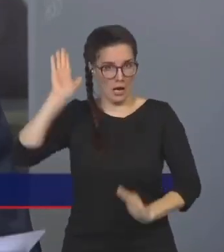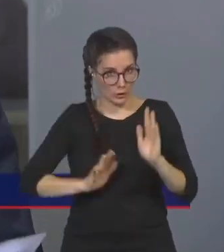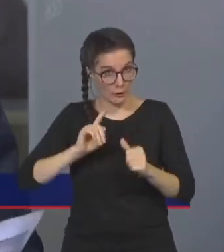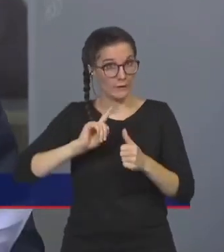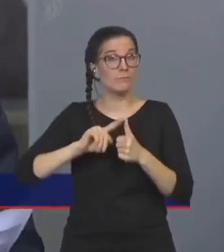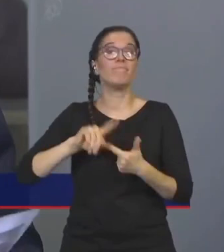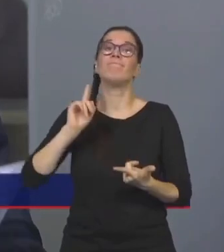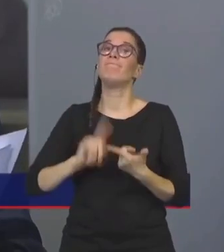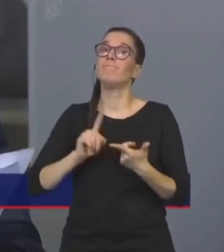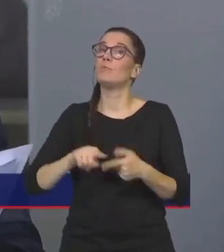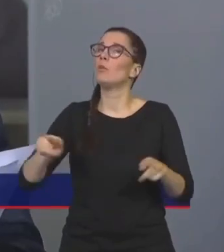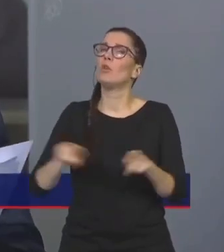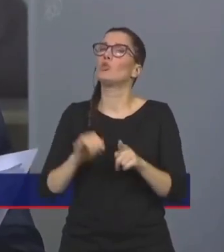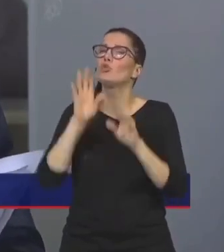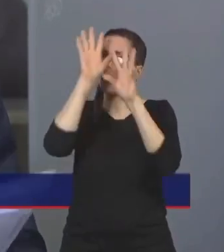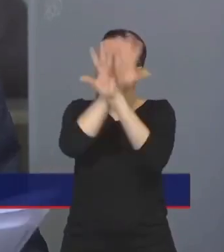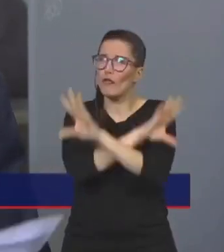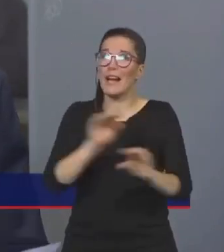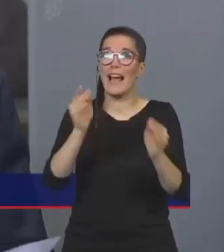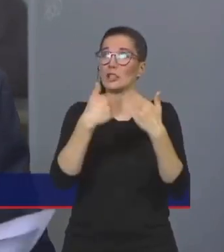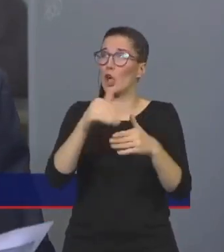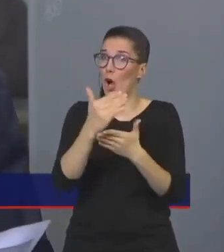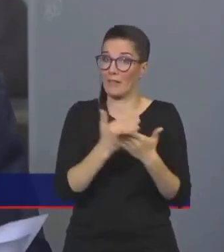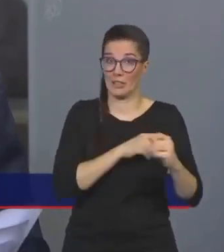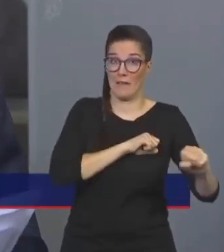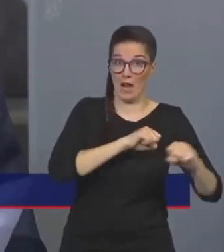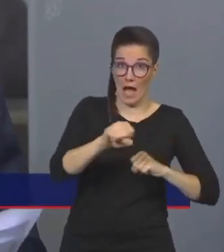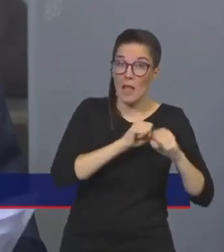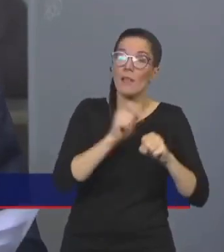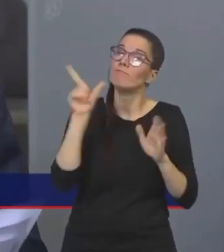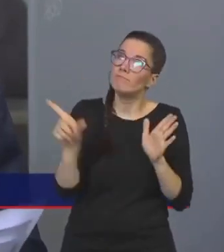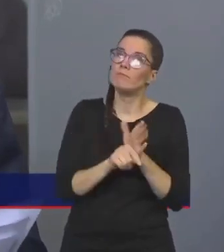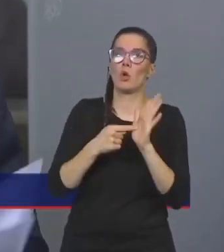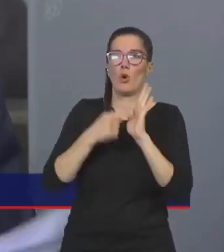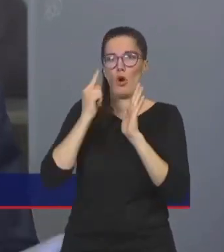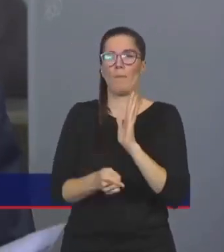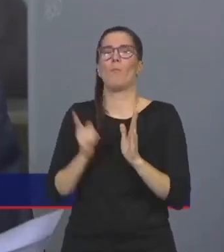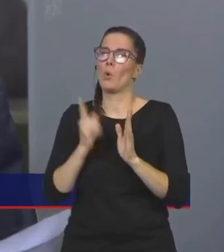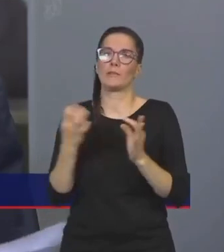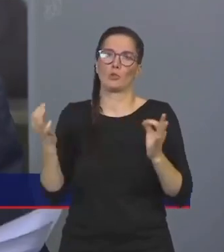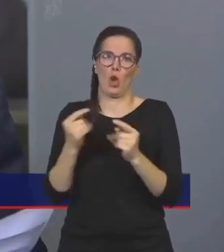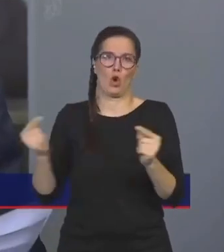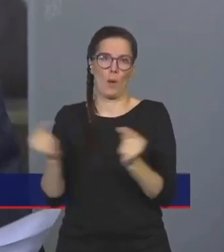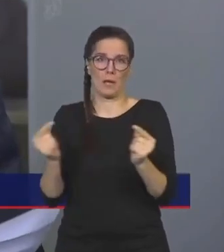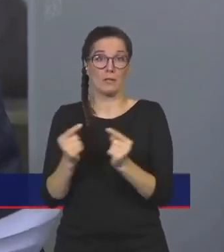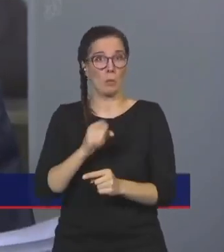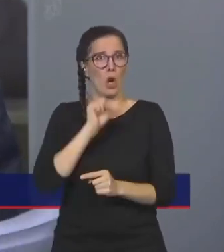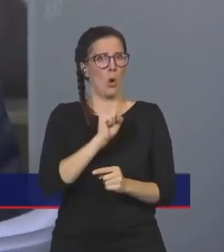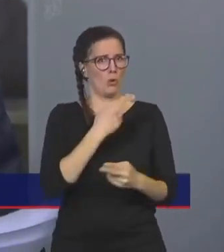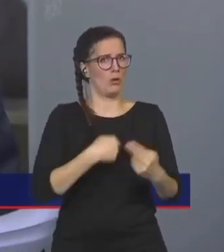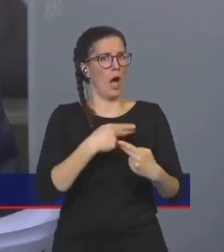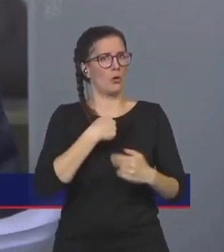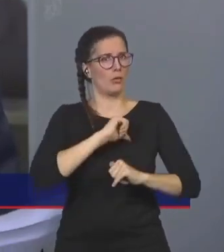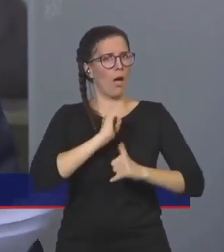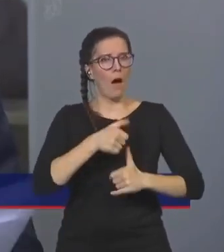aby s jakýmikoliv vyhlášenými opatřeními vláda zároveň měla povinnost navrhnout kompenzace. To už jsem připomínkoval v loni na jaře a vláda